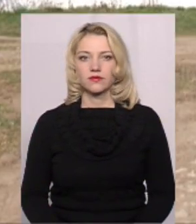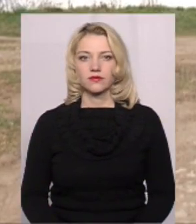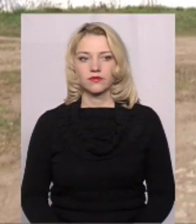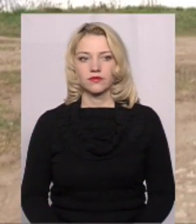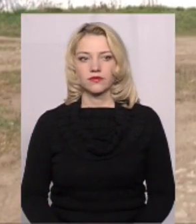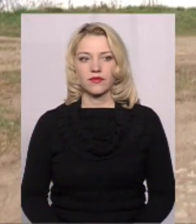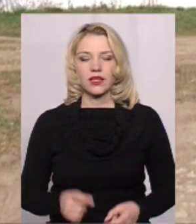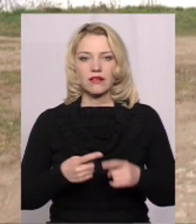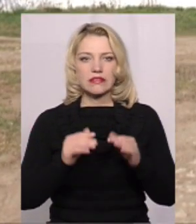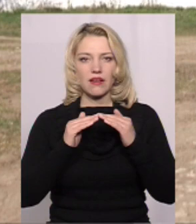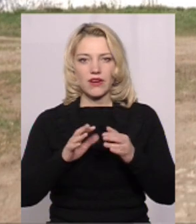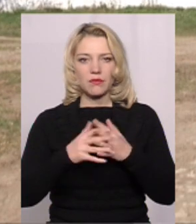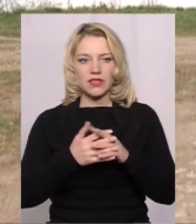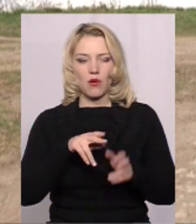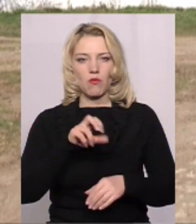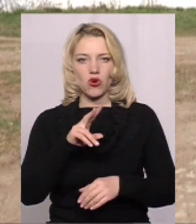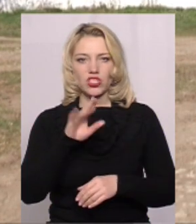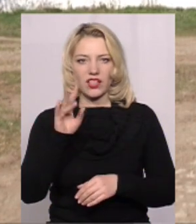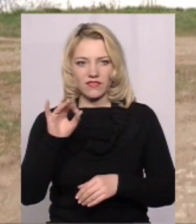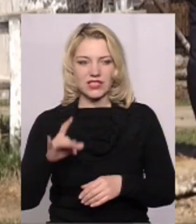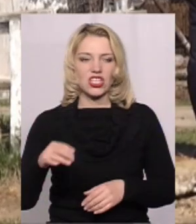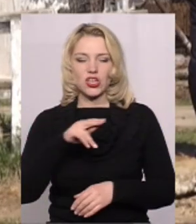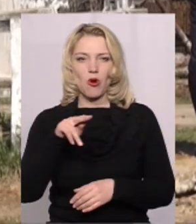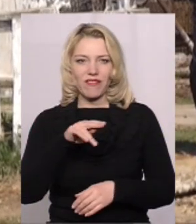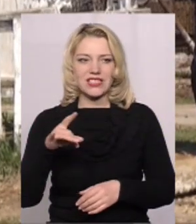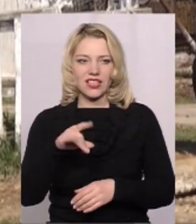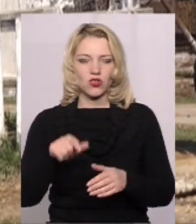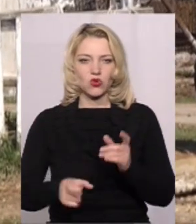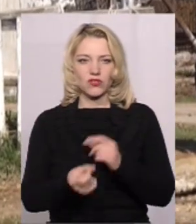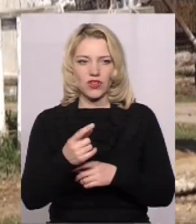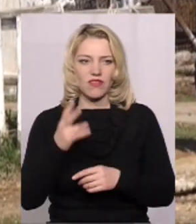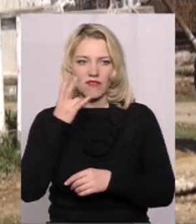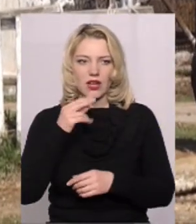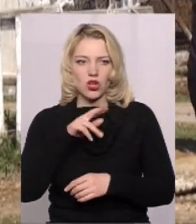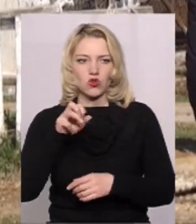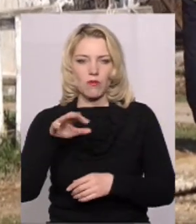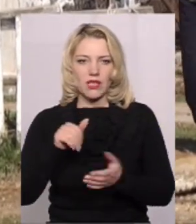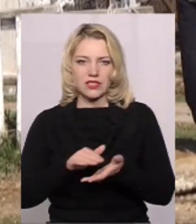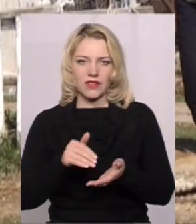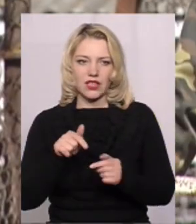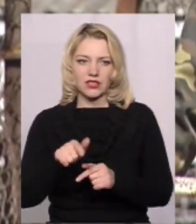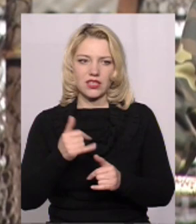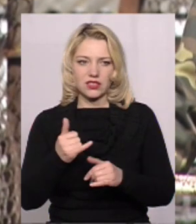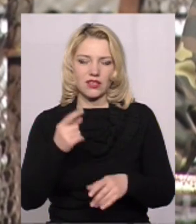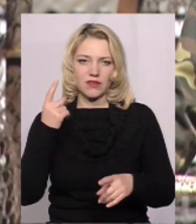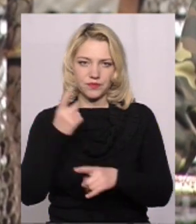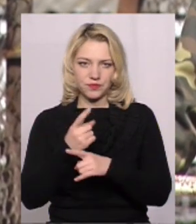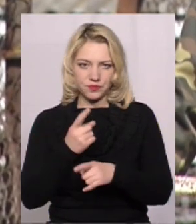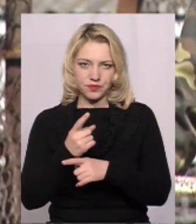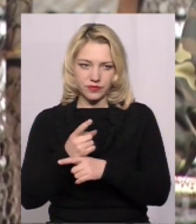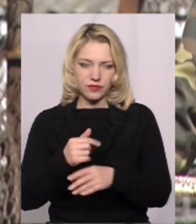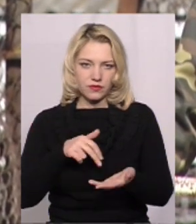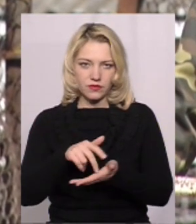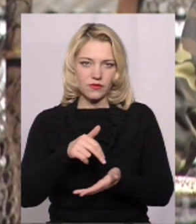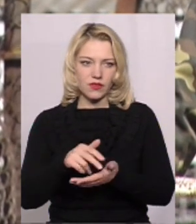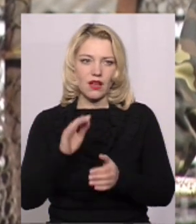Це ферма у селі Почапинці Чемеровецького району. Саме тут виявили африканську чуму свиней. Зараз тут запроваджено самоденний карантин,